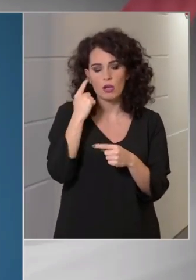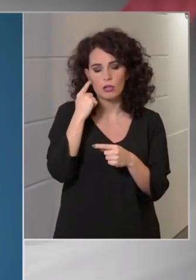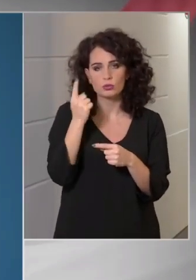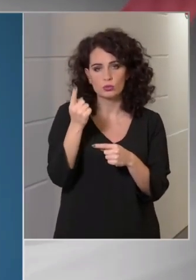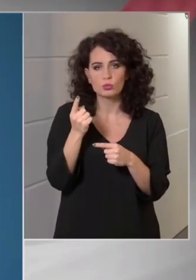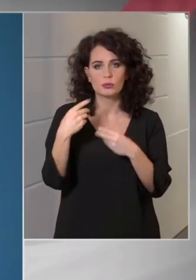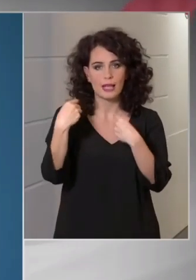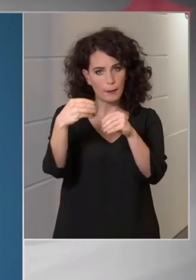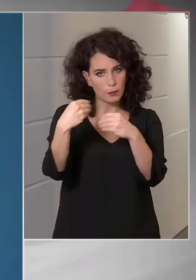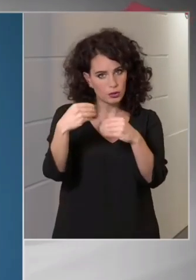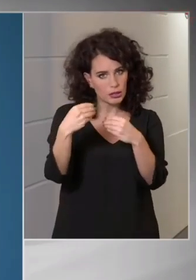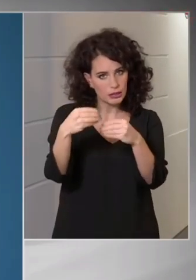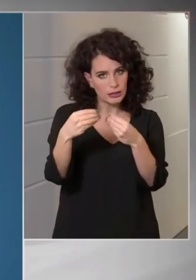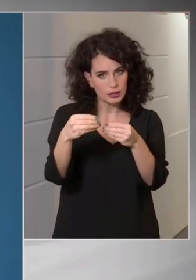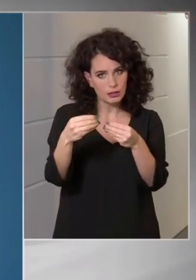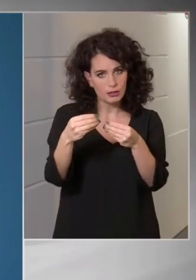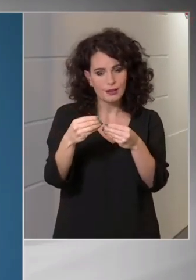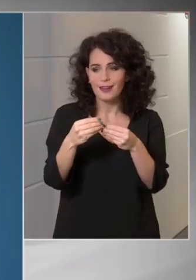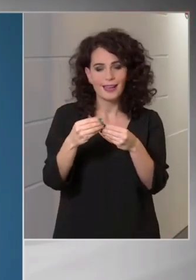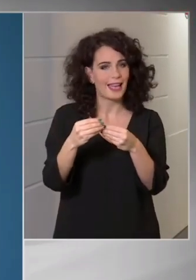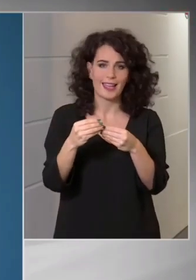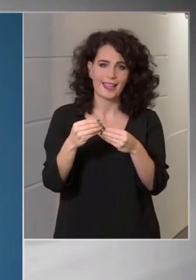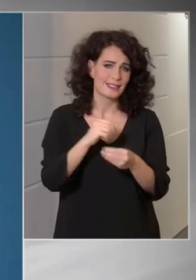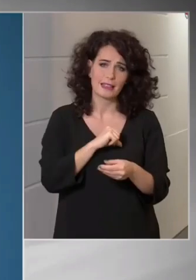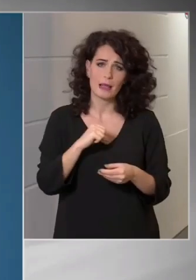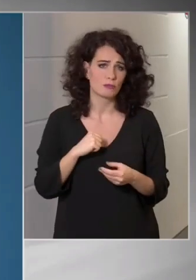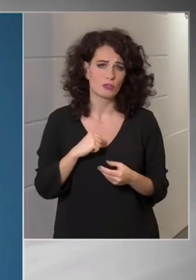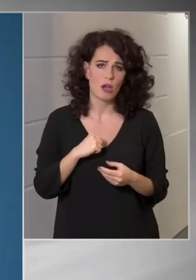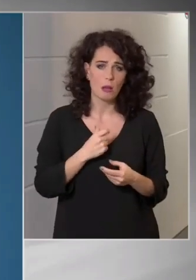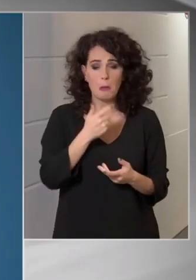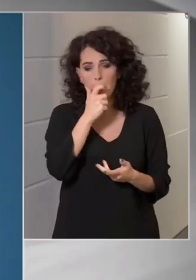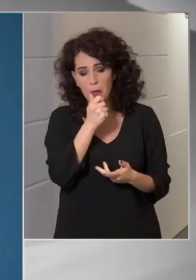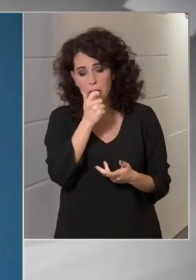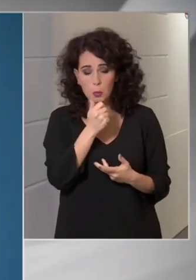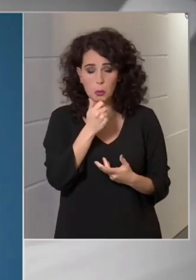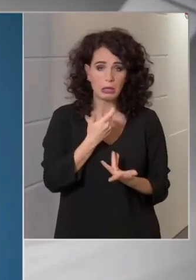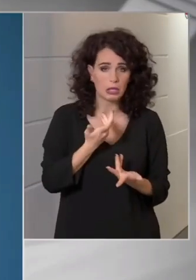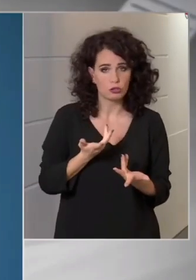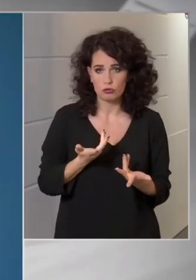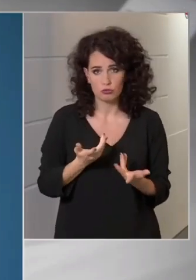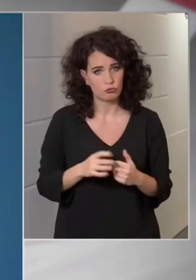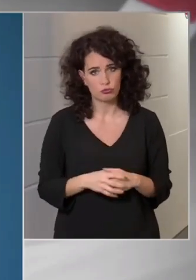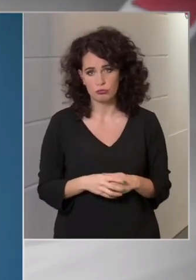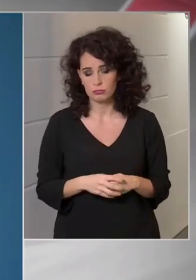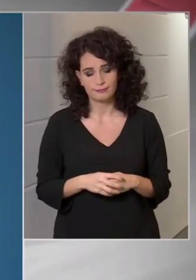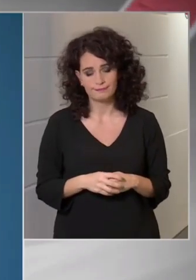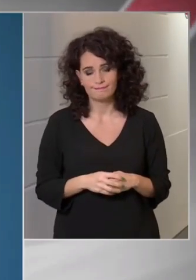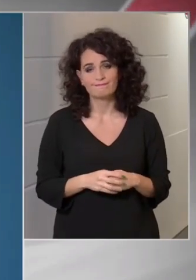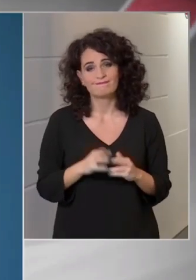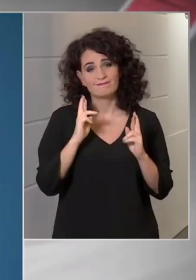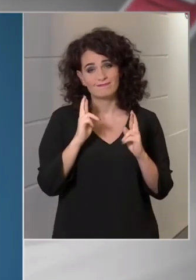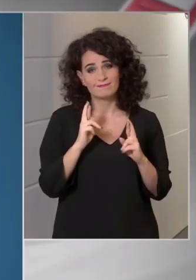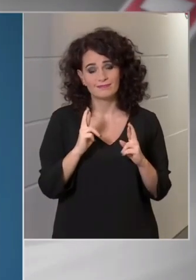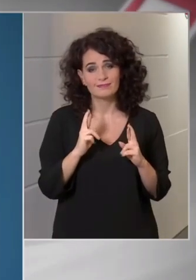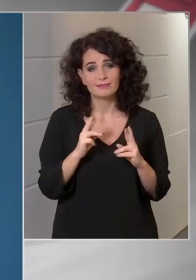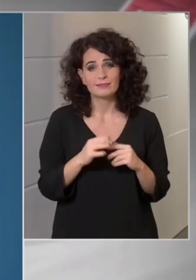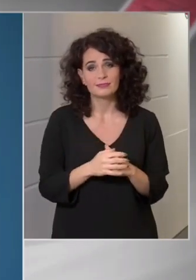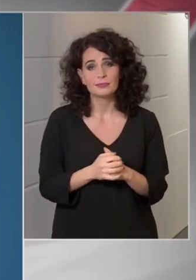valószínűleg, hogy ez nem csak egy kis meghűlés, úgyhogy remélhetőleg